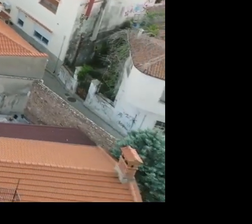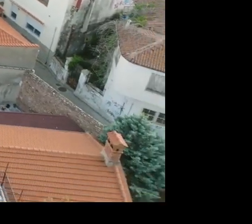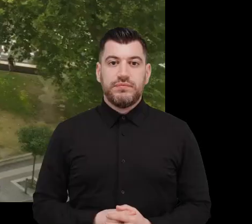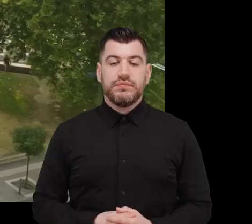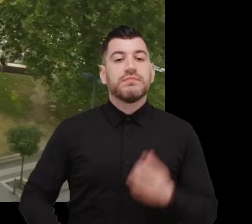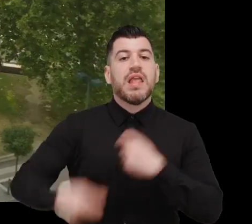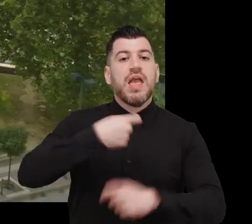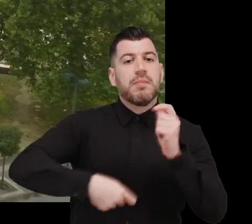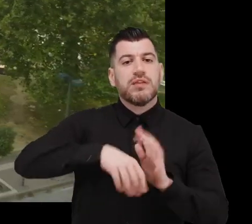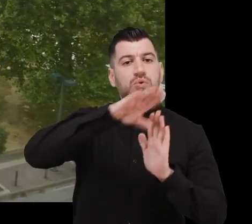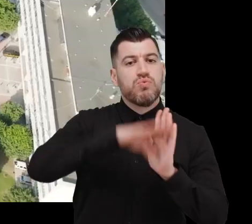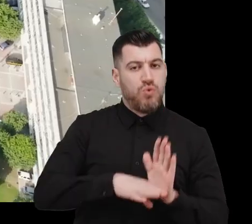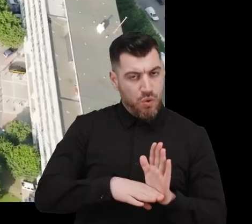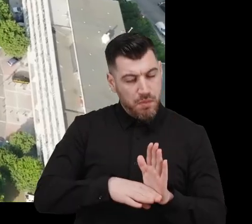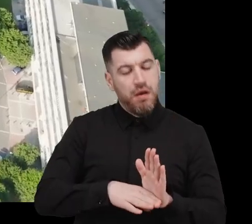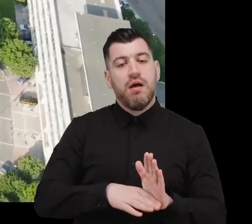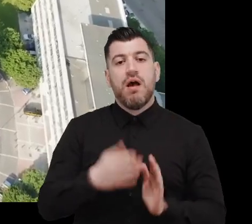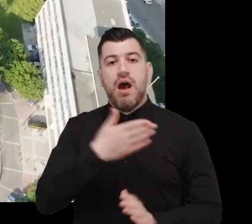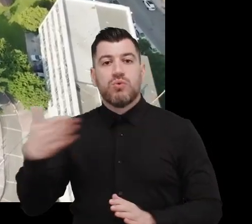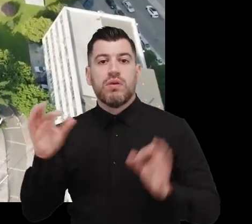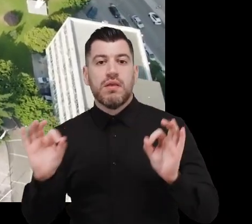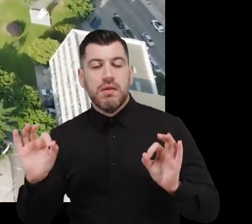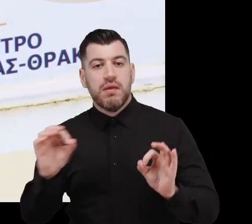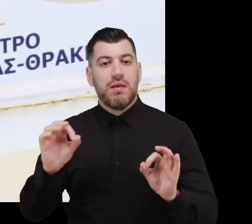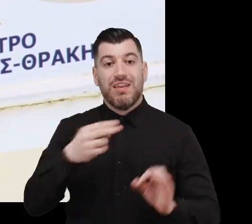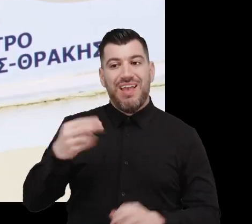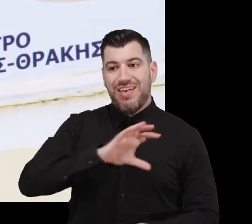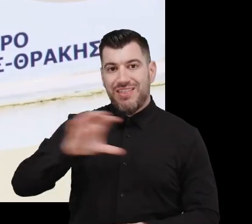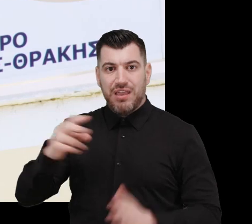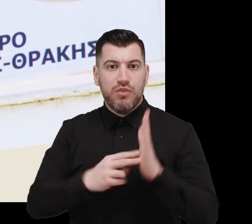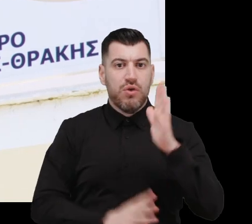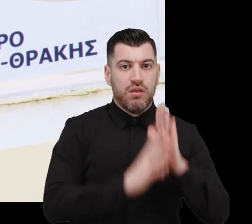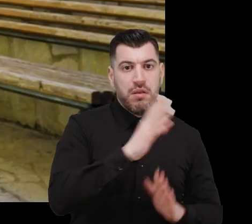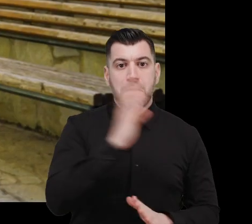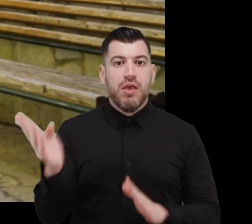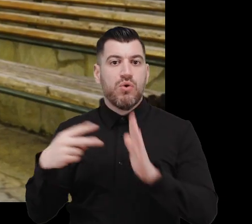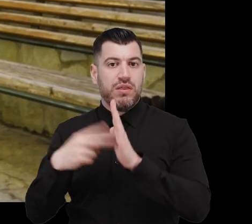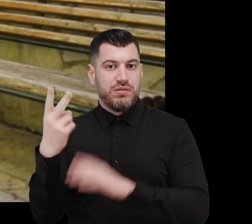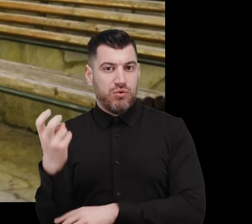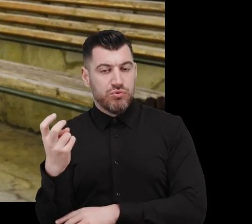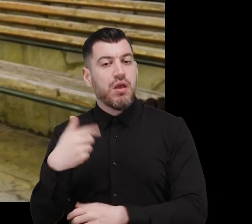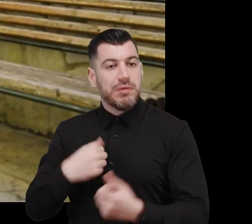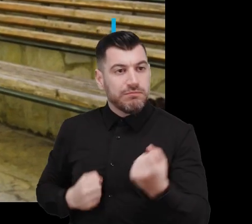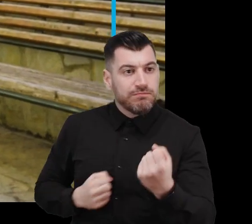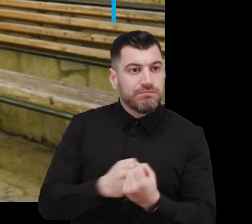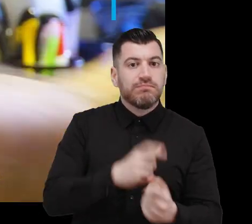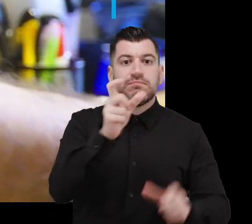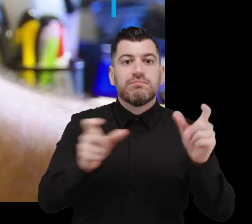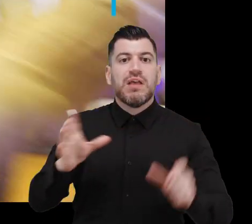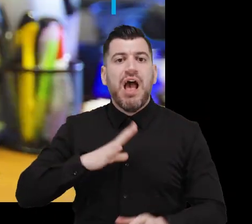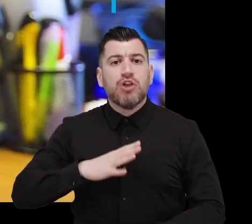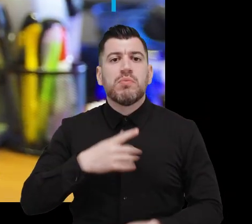Με το επιχειρησιακό πρόγραμμα Ανατολική Μακεδονία και Θράκη 2014-2020 στηρίζουμε τους